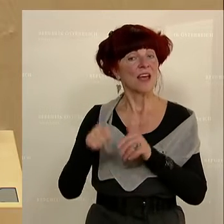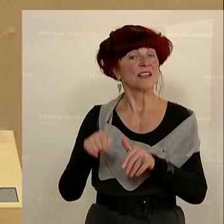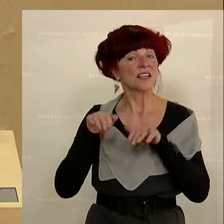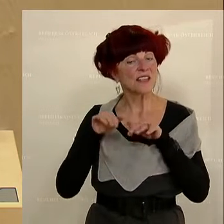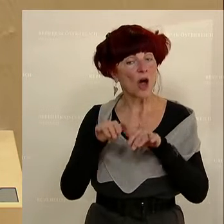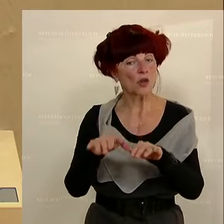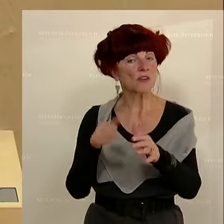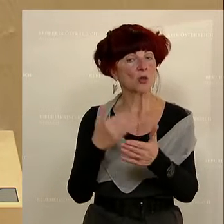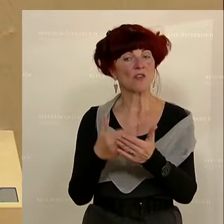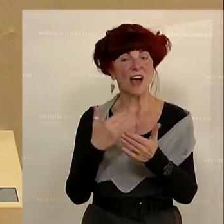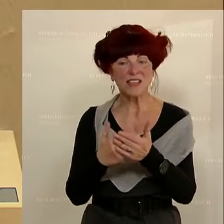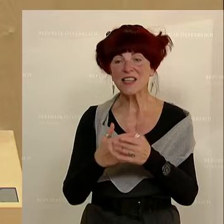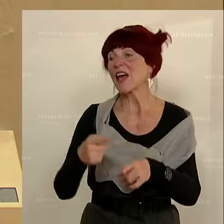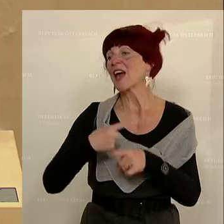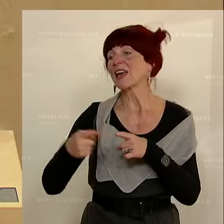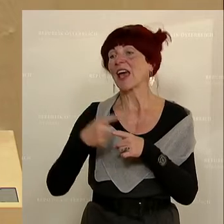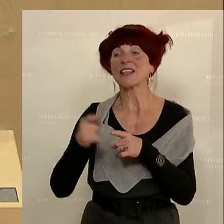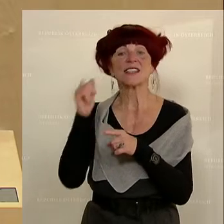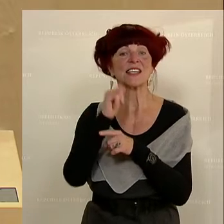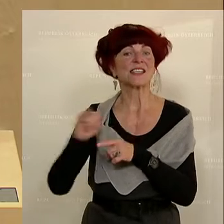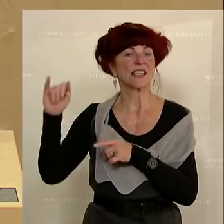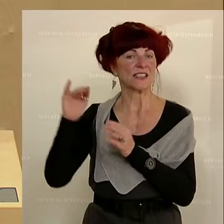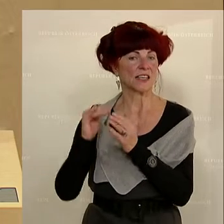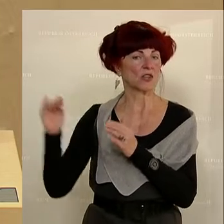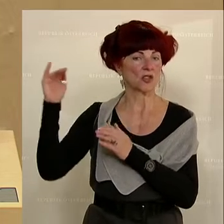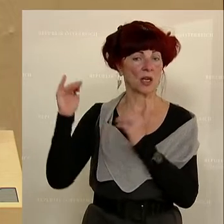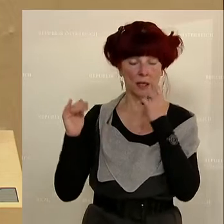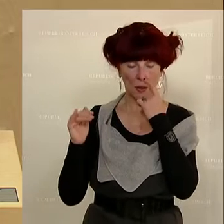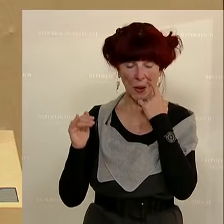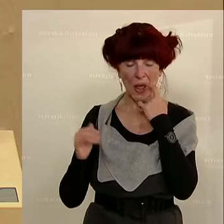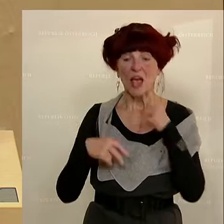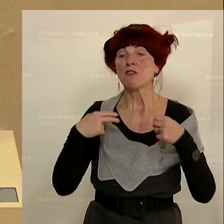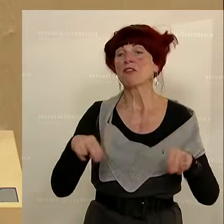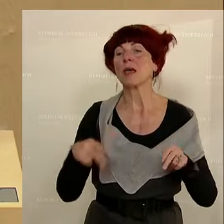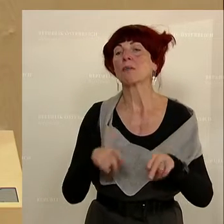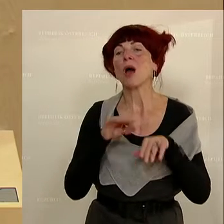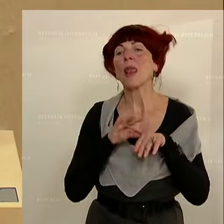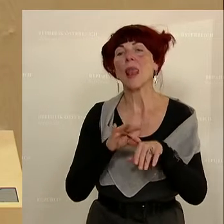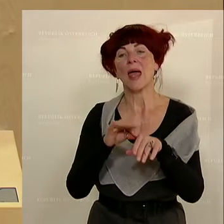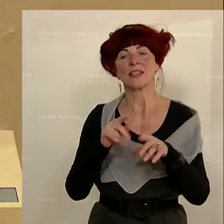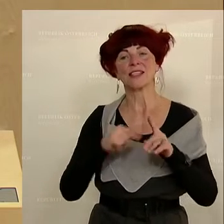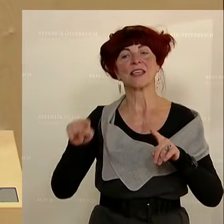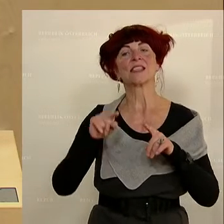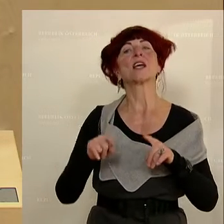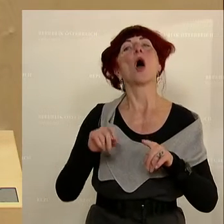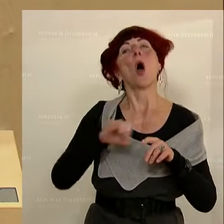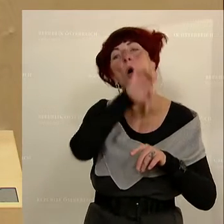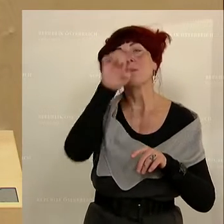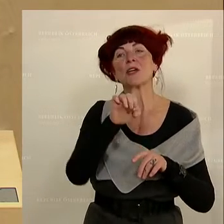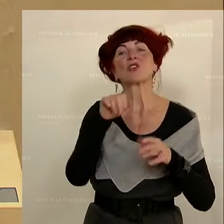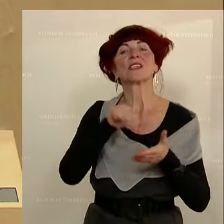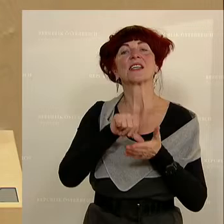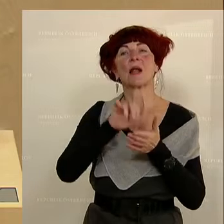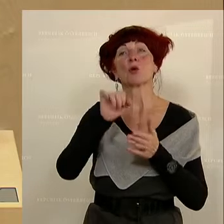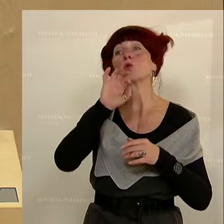an den gestiegenen Kreditzinsen. Im Februar zum Beispiel war der Leitzins der Europäischen Zentralbank bei 0,0 Prozent. Aktuell